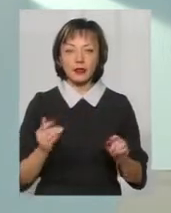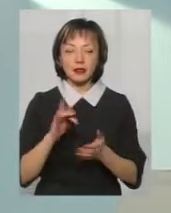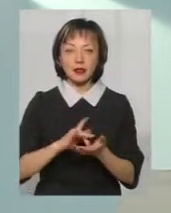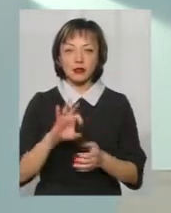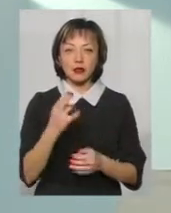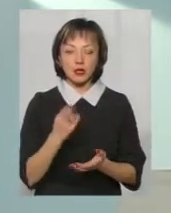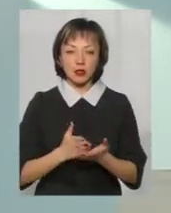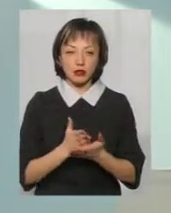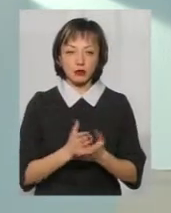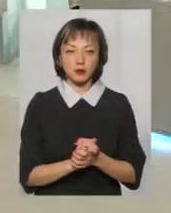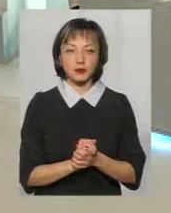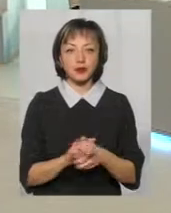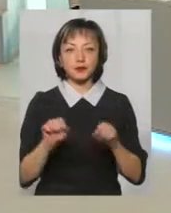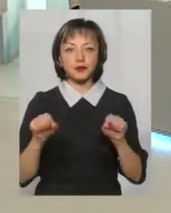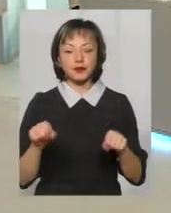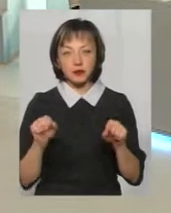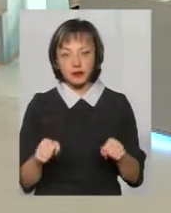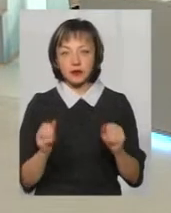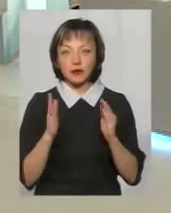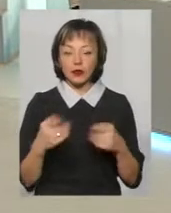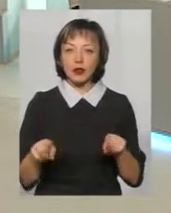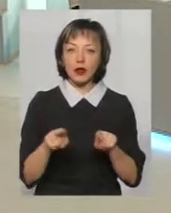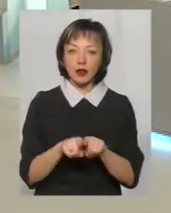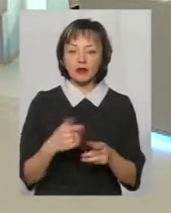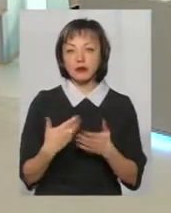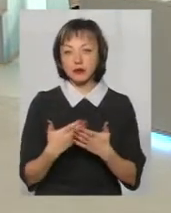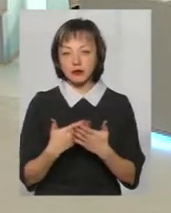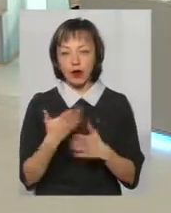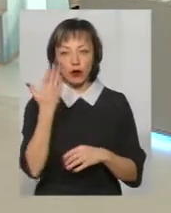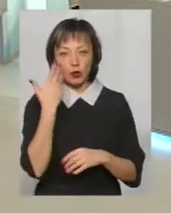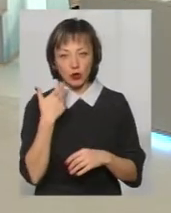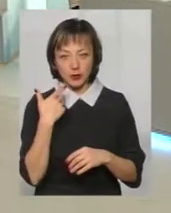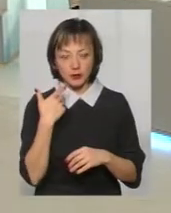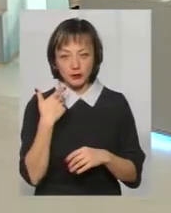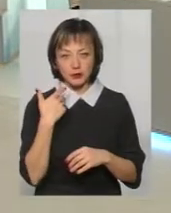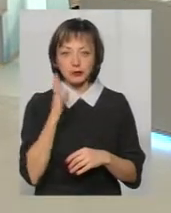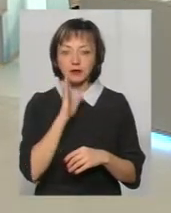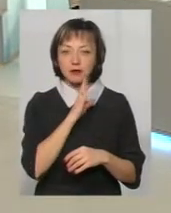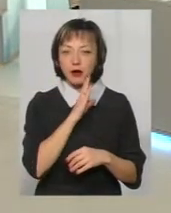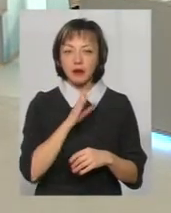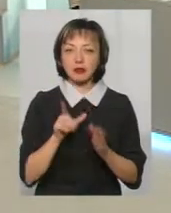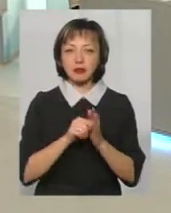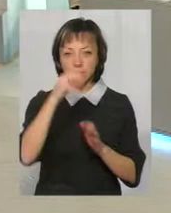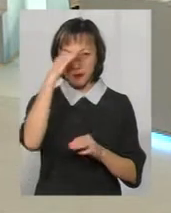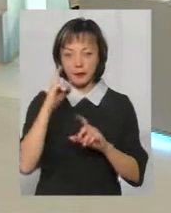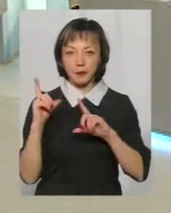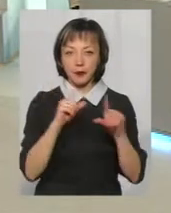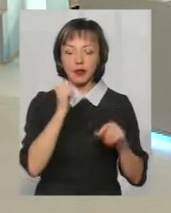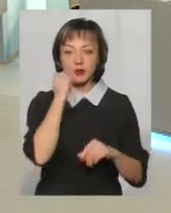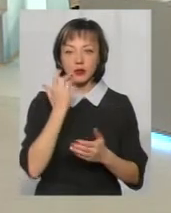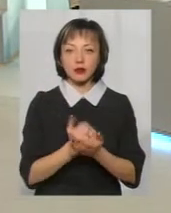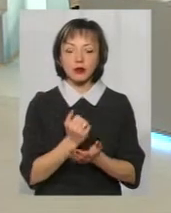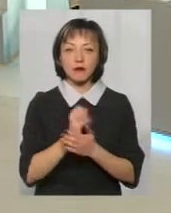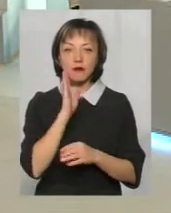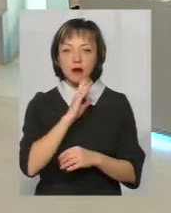соціальної служби. Можливо, будуть такі варіанти, до прикладу, коли мама з батьком поїхали, батько поїхав в Москву на